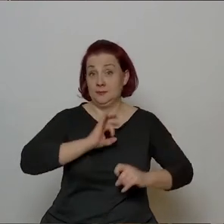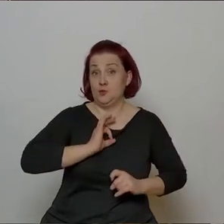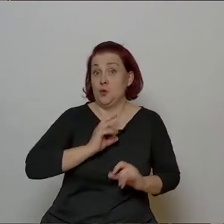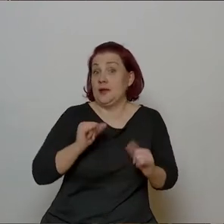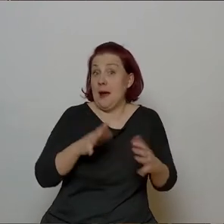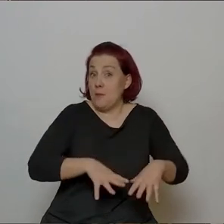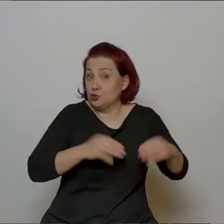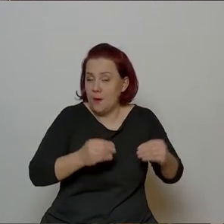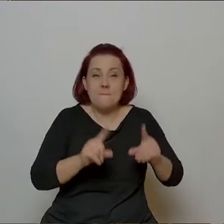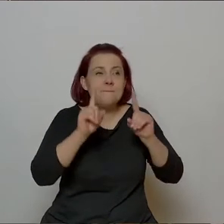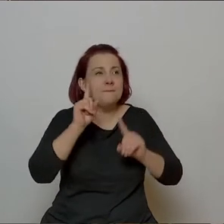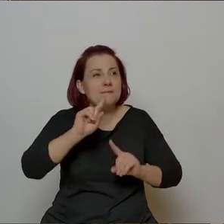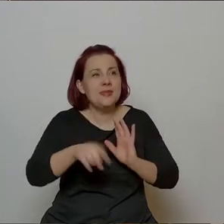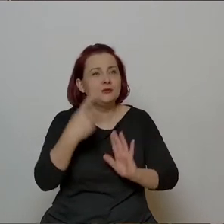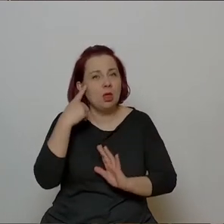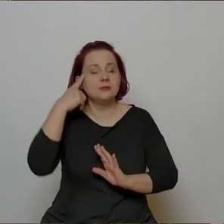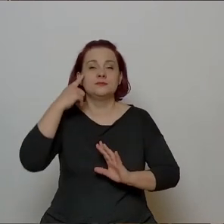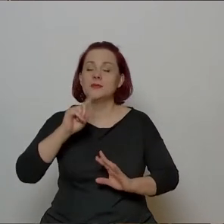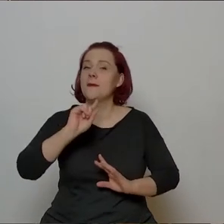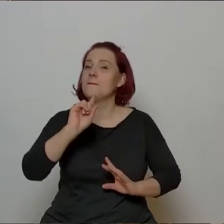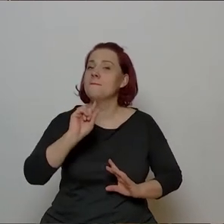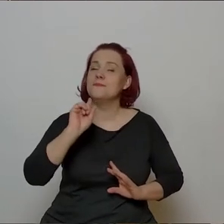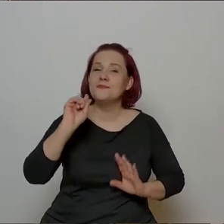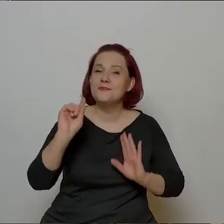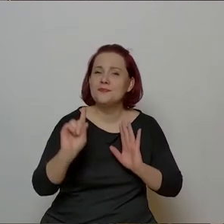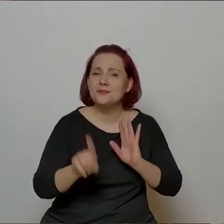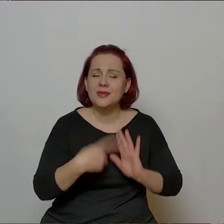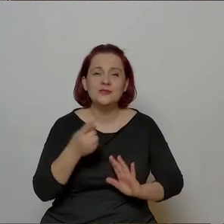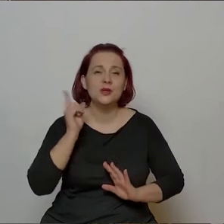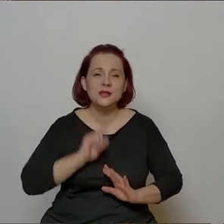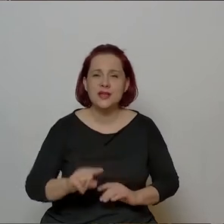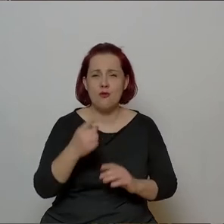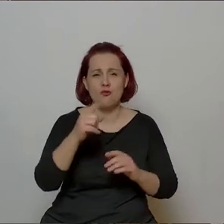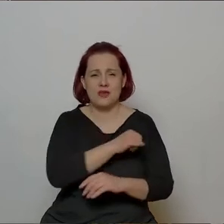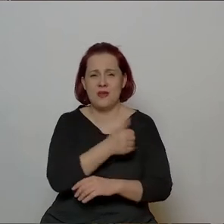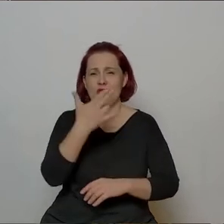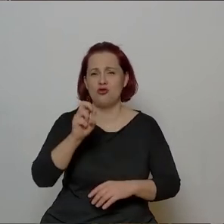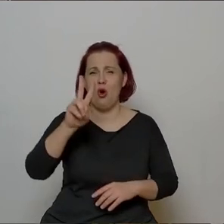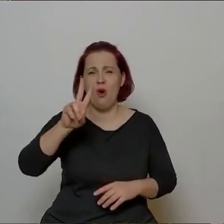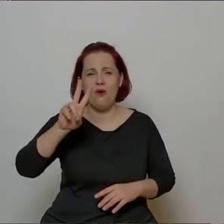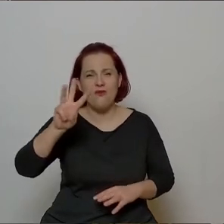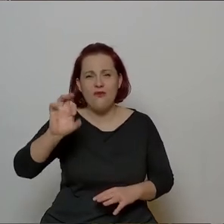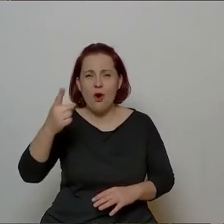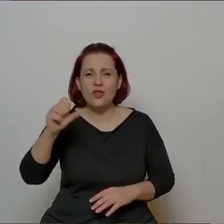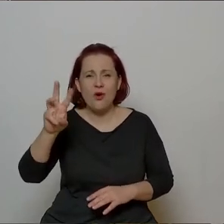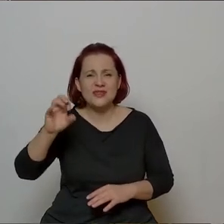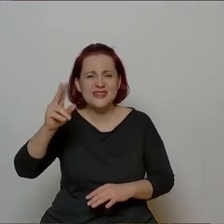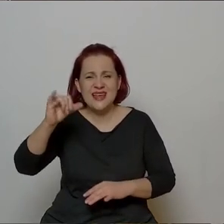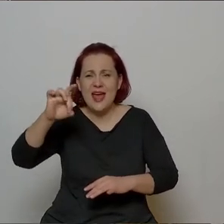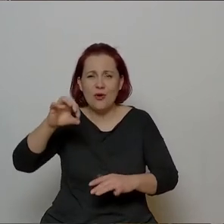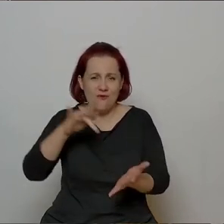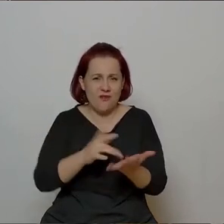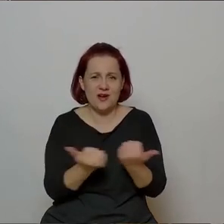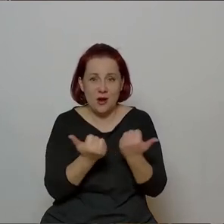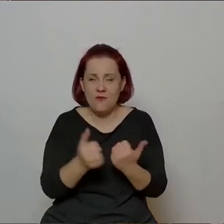takie pierwsze prawdziwe wspomnienie to jest pierwsze liceum imienia Nowodworskiego w Krakowie i lekcja polskiego, na którą pani polonicka nasza